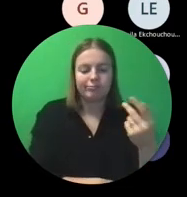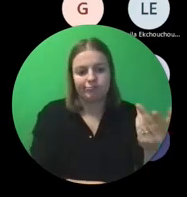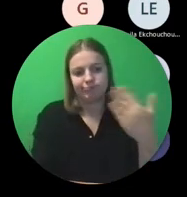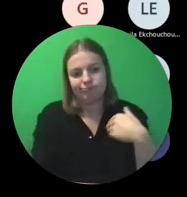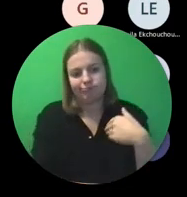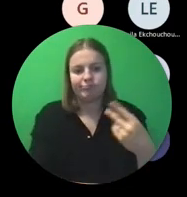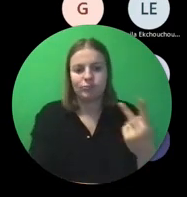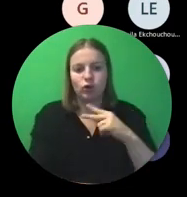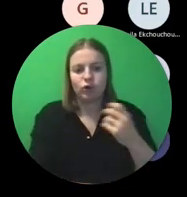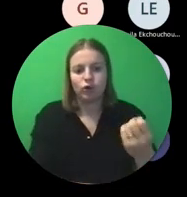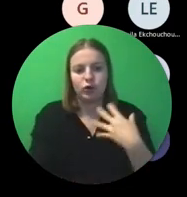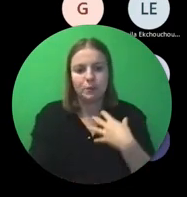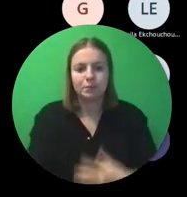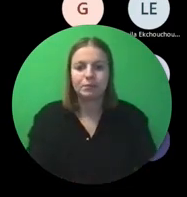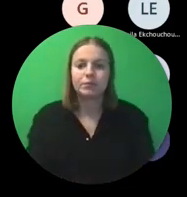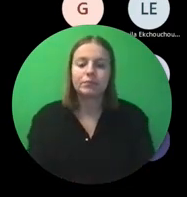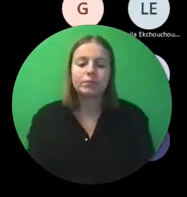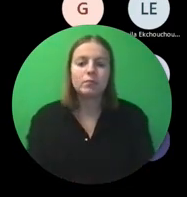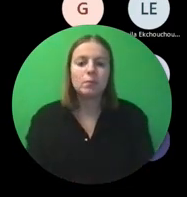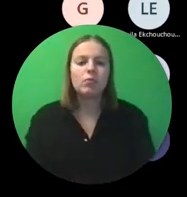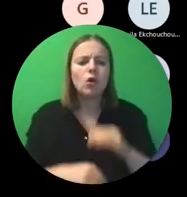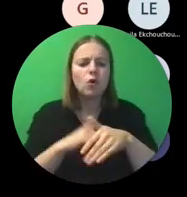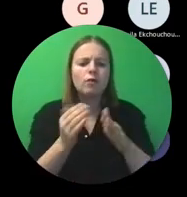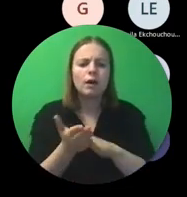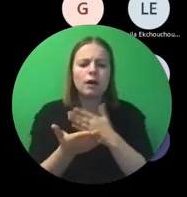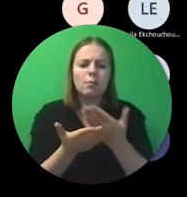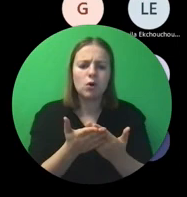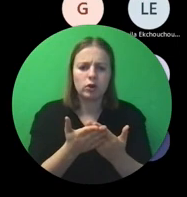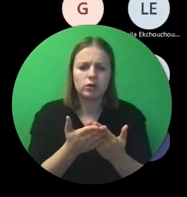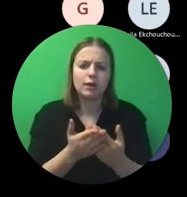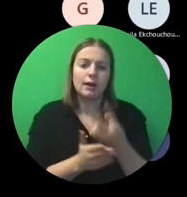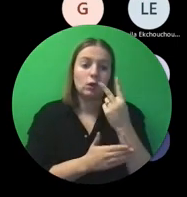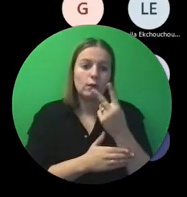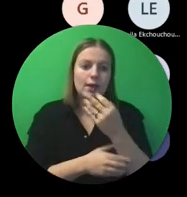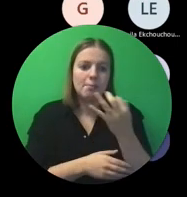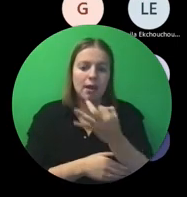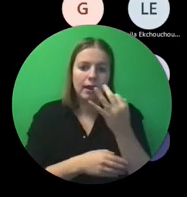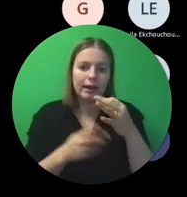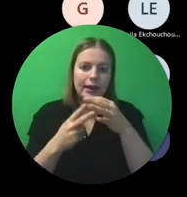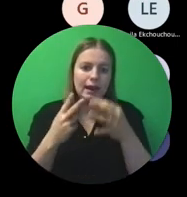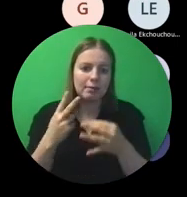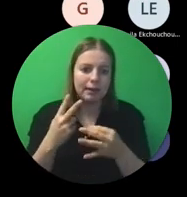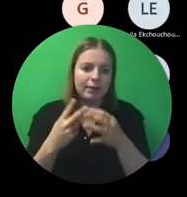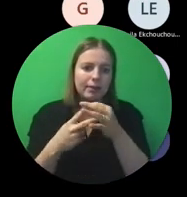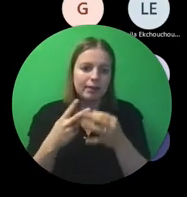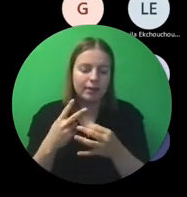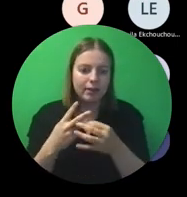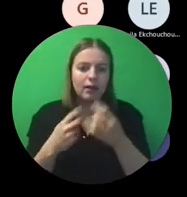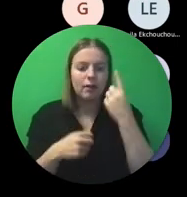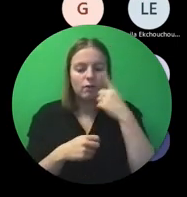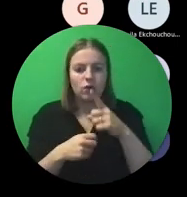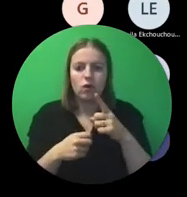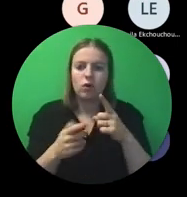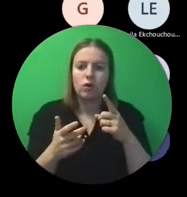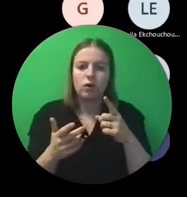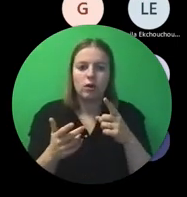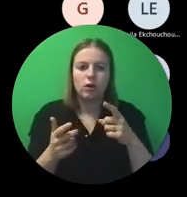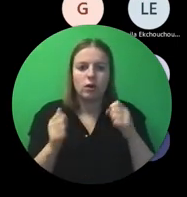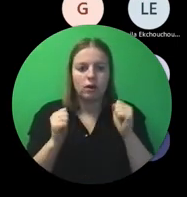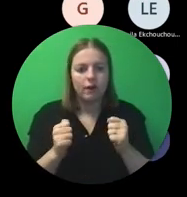Qua rapportering. Twee dingen die ik wil meegeven. Dat zijn eigenlijk twee grote elementen die echt belangrijk zijn. Om te zorgen dat je